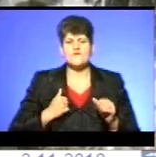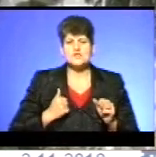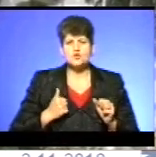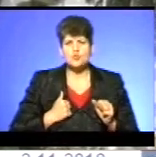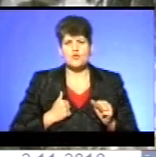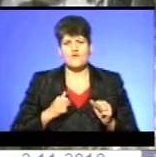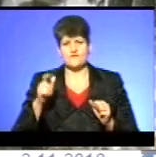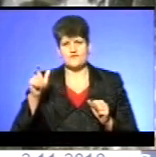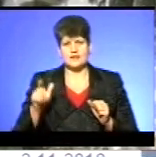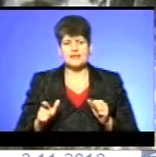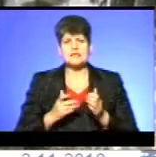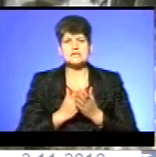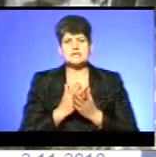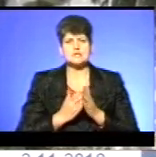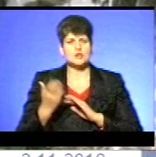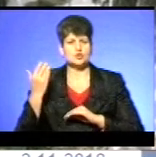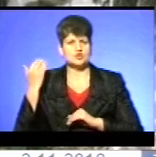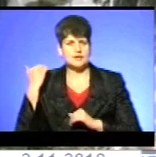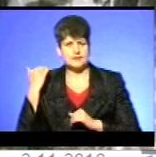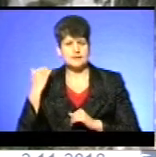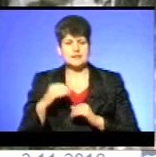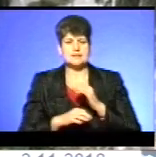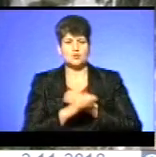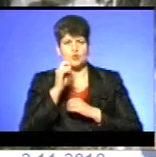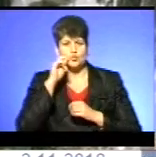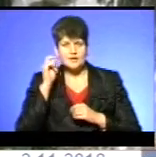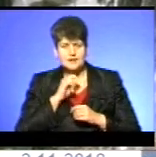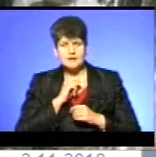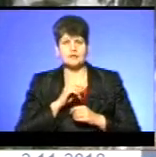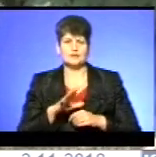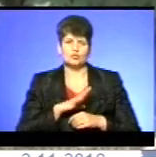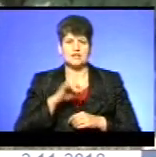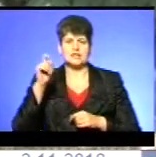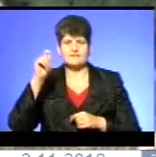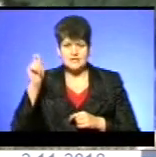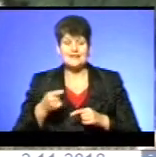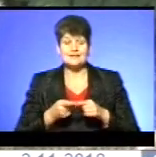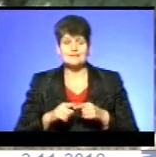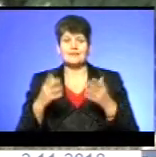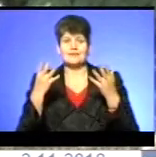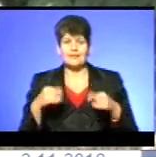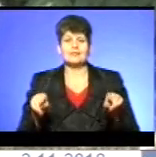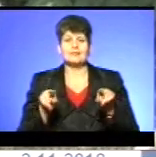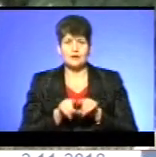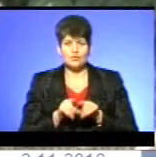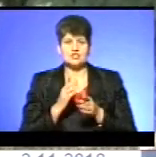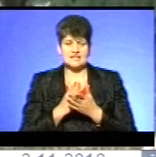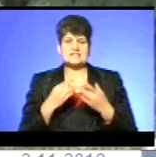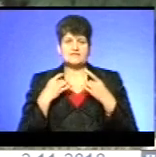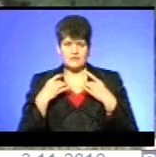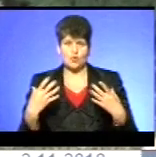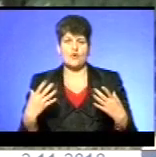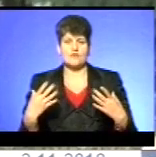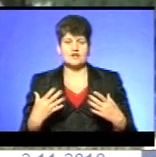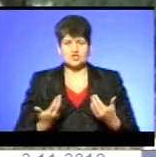служили на сході України, пройшли війну. І цей день також є і святковий, тому